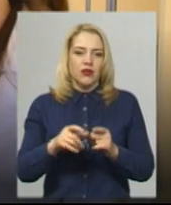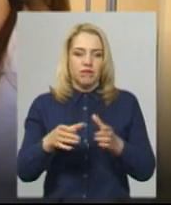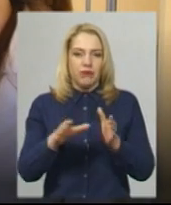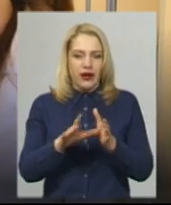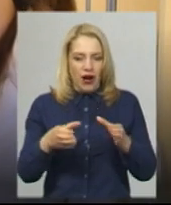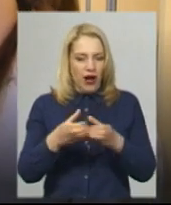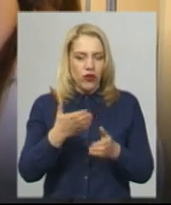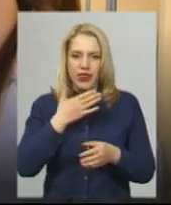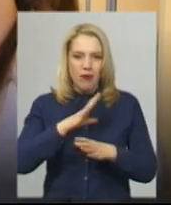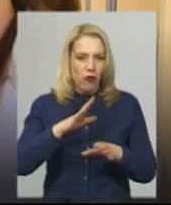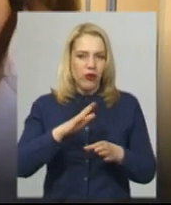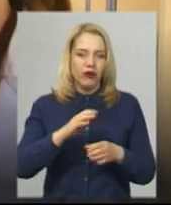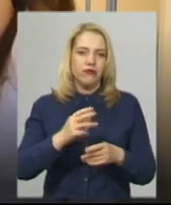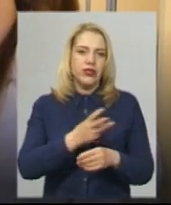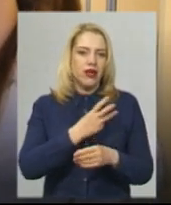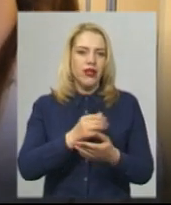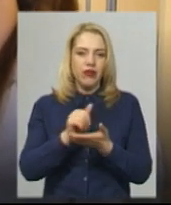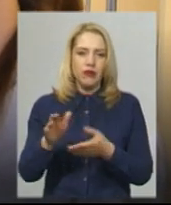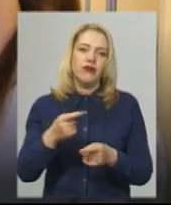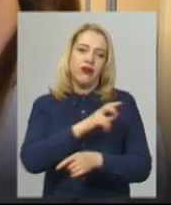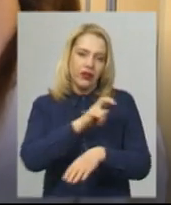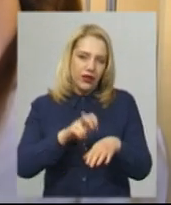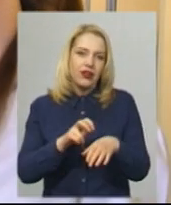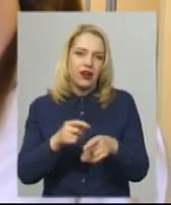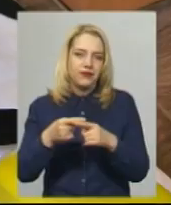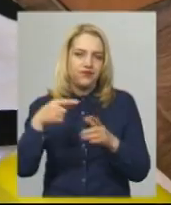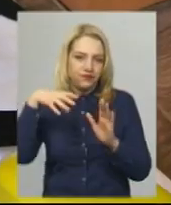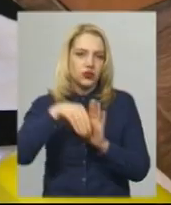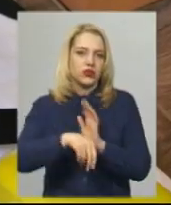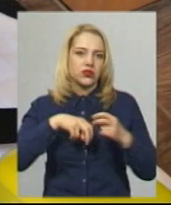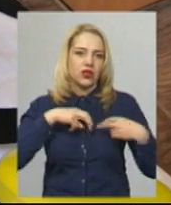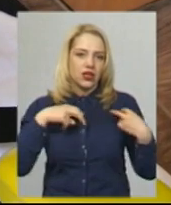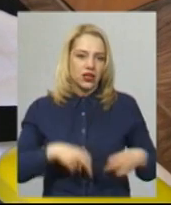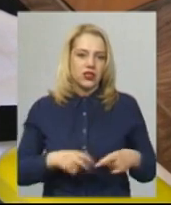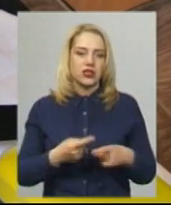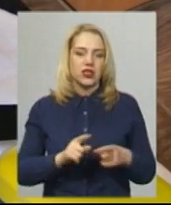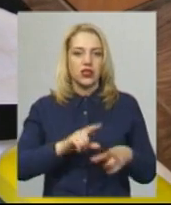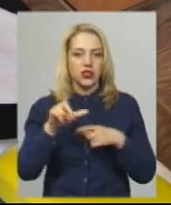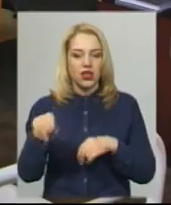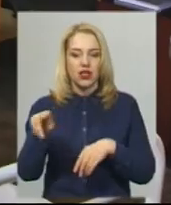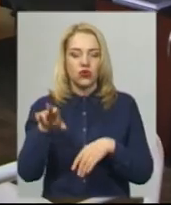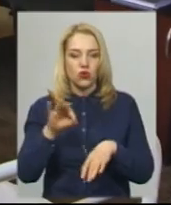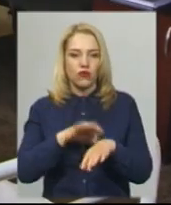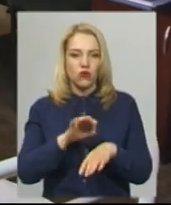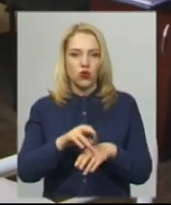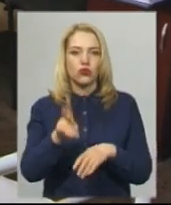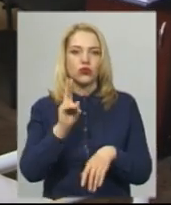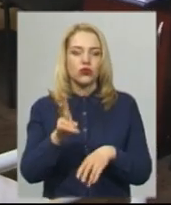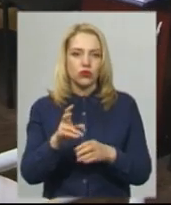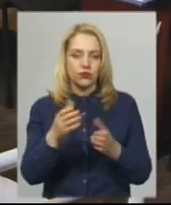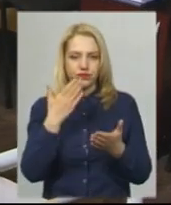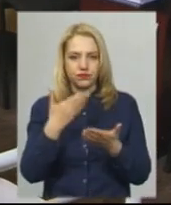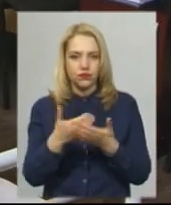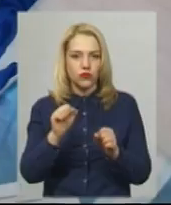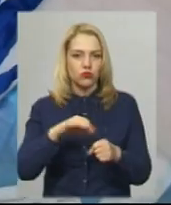Професія лікаря передбачає певні ризики, вони до цього готові. Їхати до хворого з симптомами коронавірусу необхідно зі